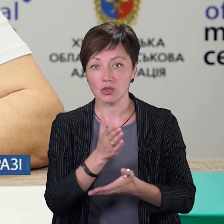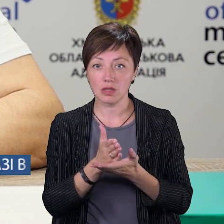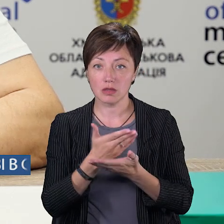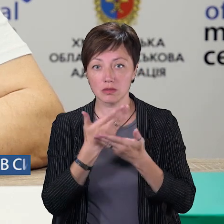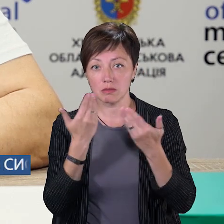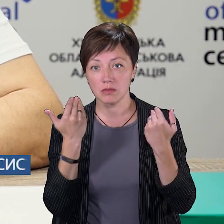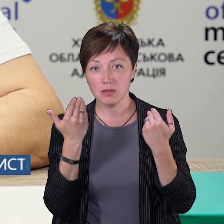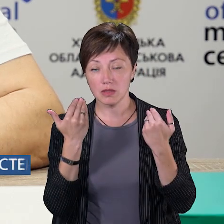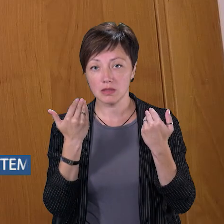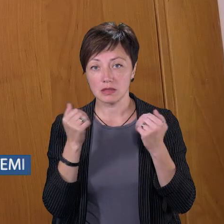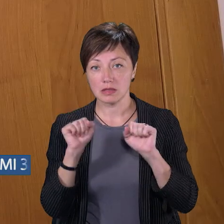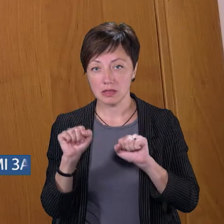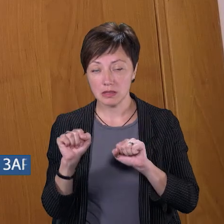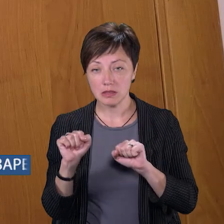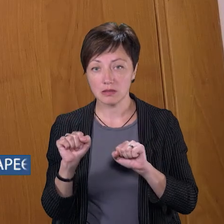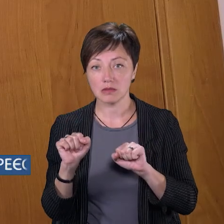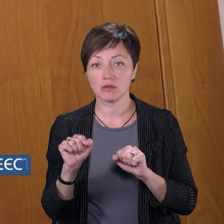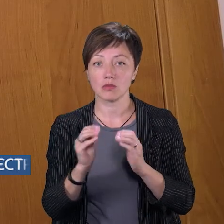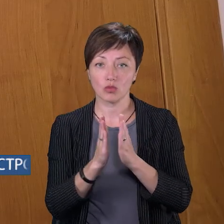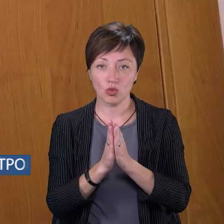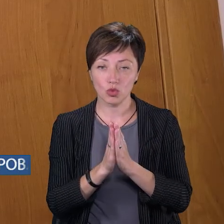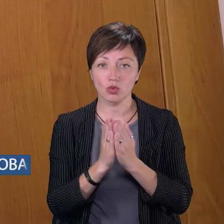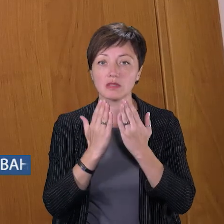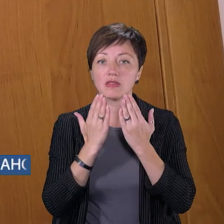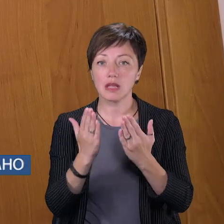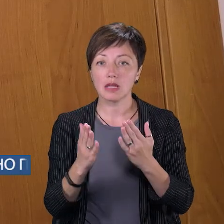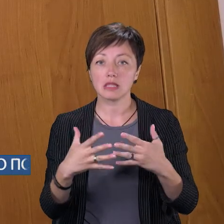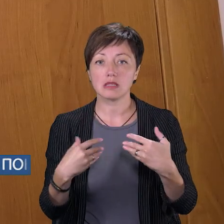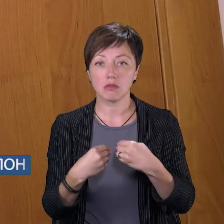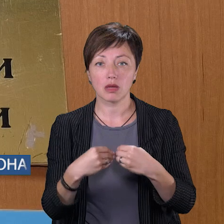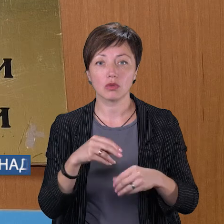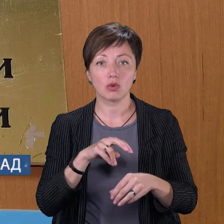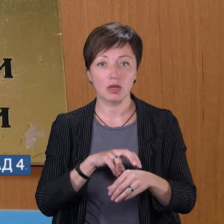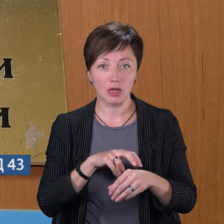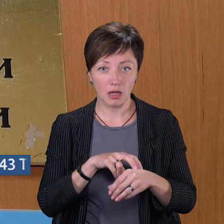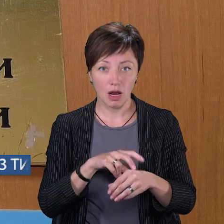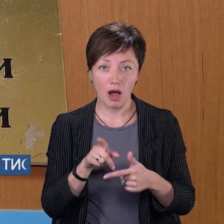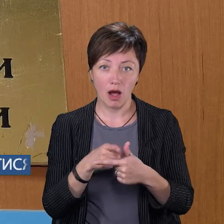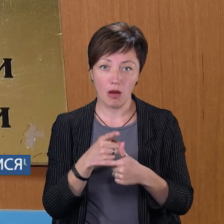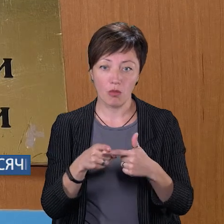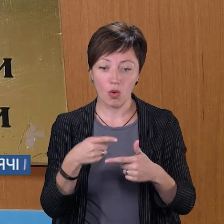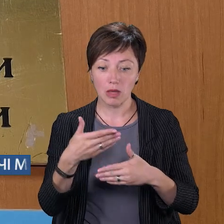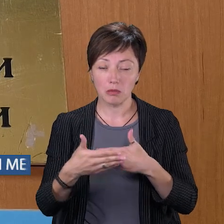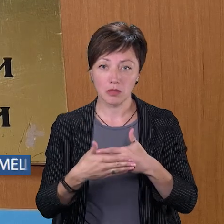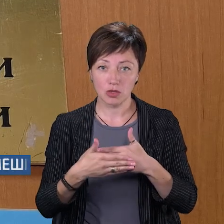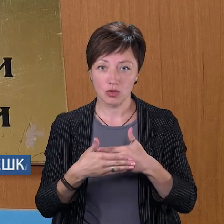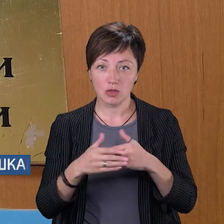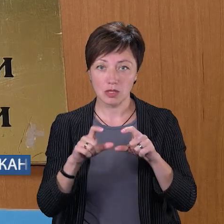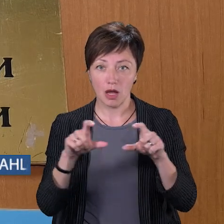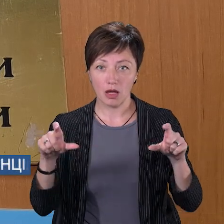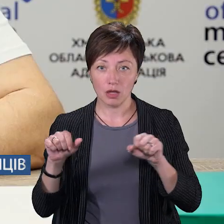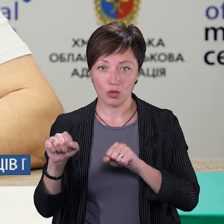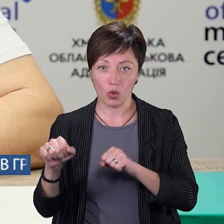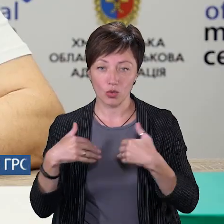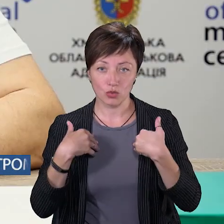проти цих хвороб щеплення, прошу звертатись до свого сімейного лікаря або до найближчого закладу охорони